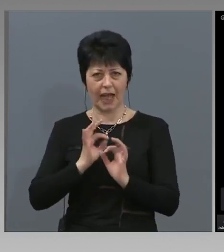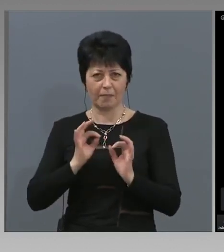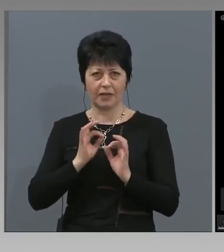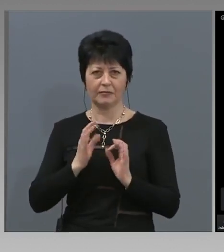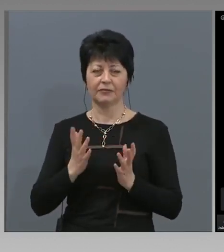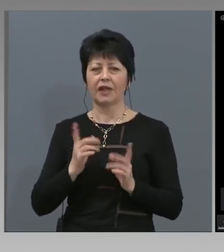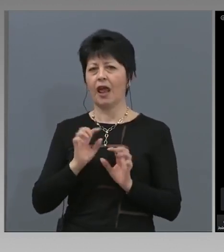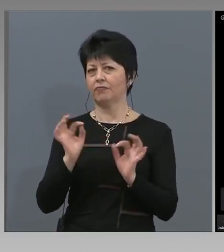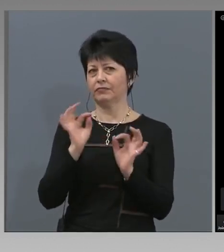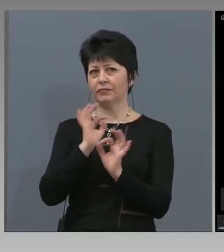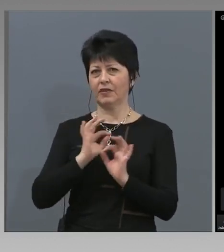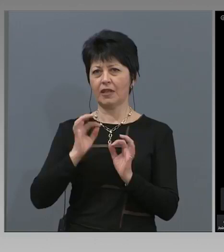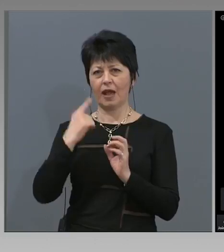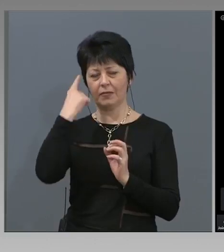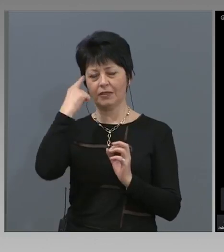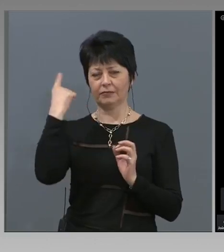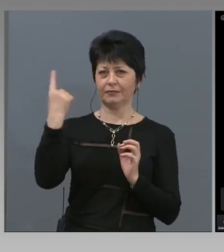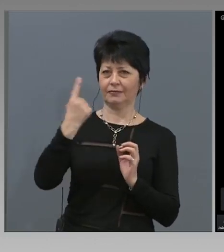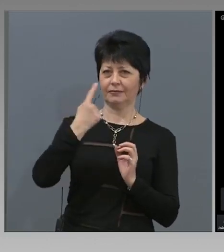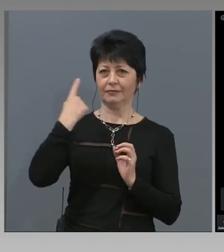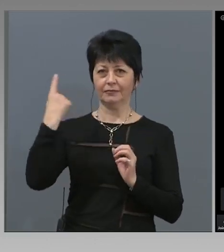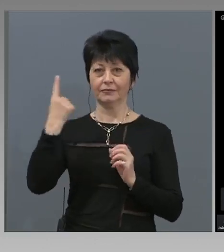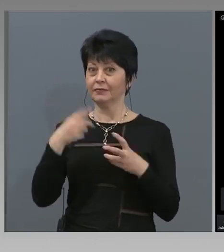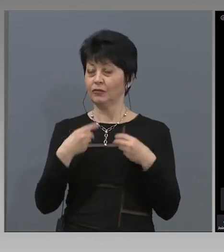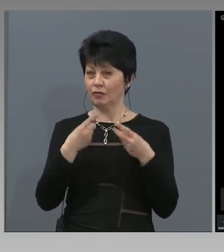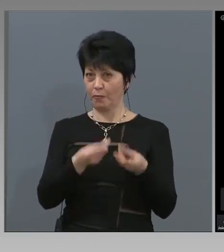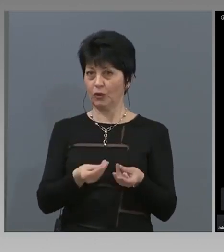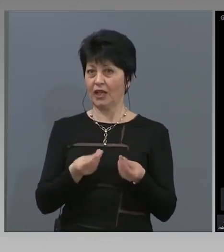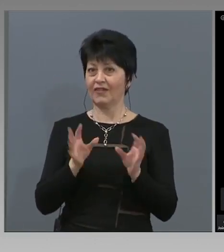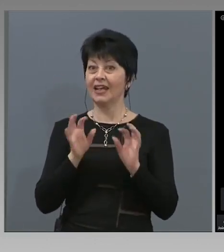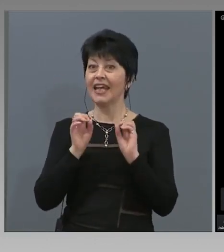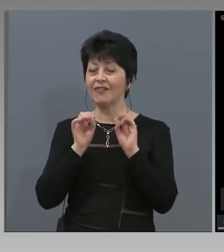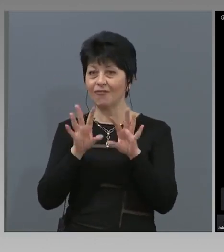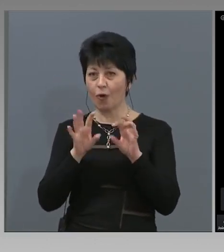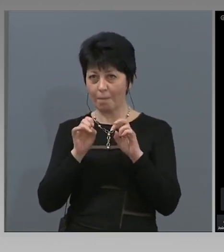няма виене на свят. Съответно, подава информацията към